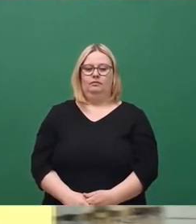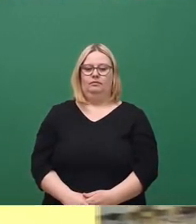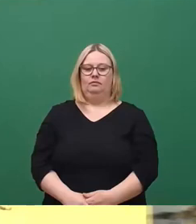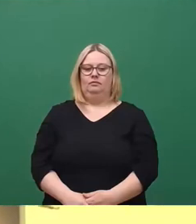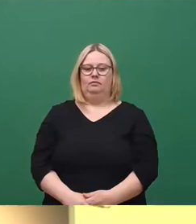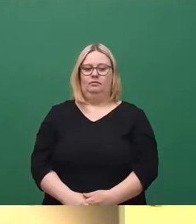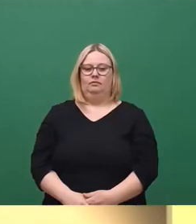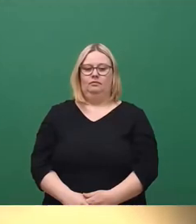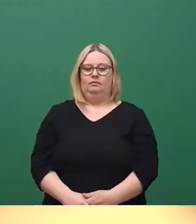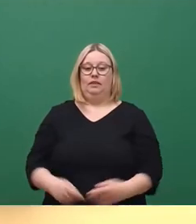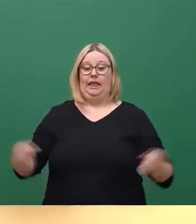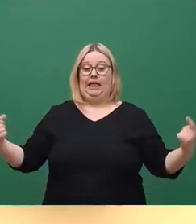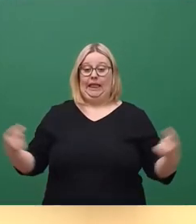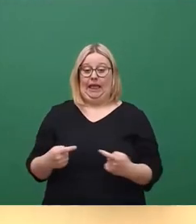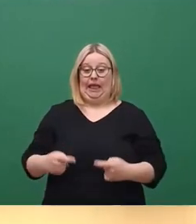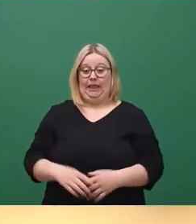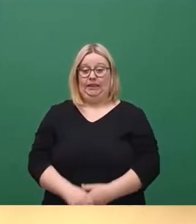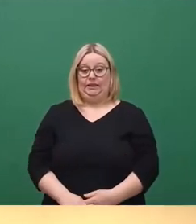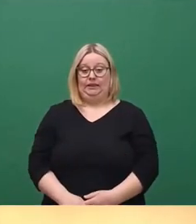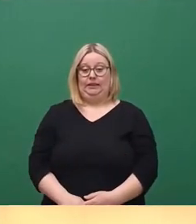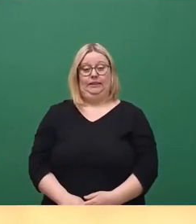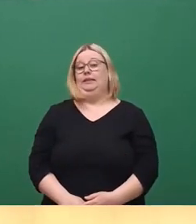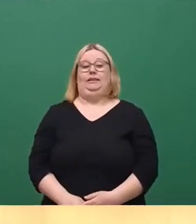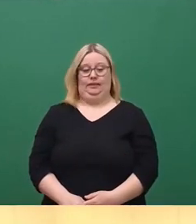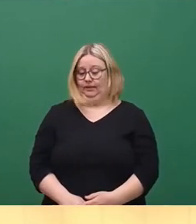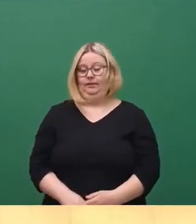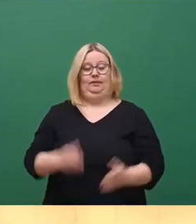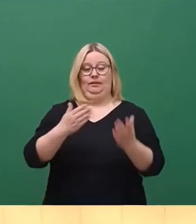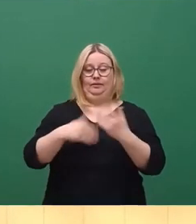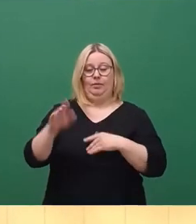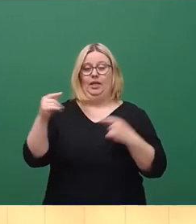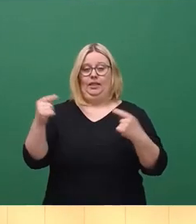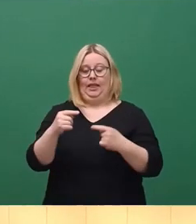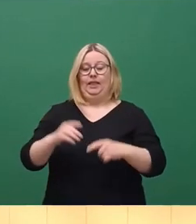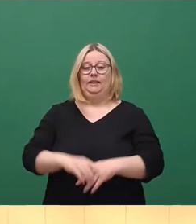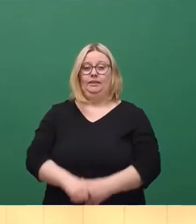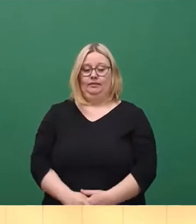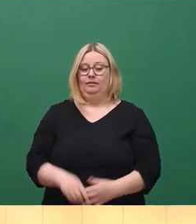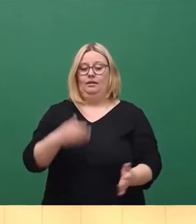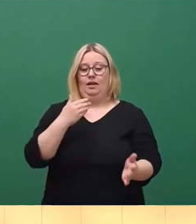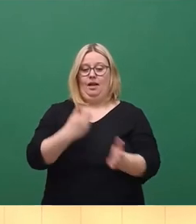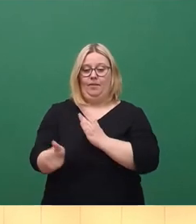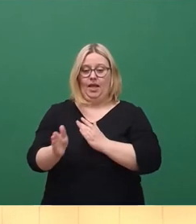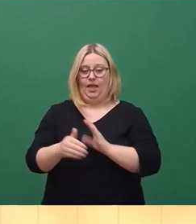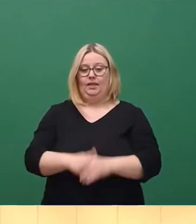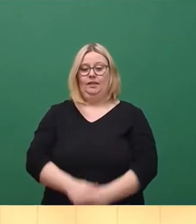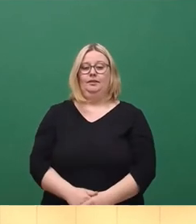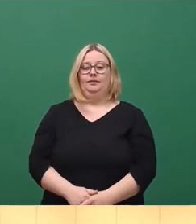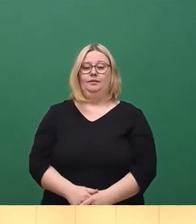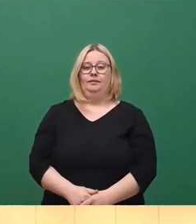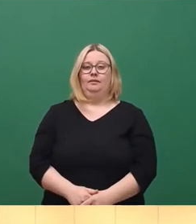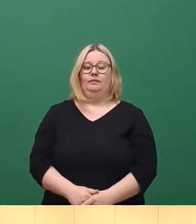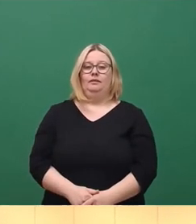Gegenstimmen? Auch hier ist Letzteres mit großer Mehrheit, damit abgelehnt. Dann kommen wir zum